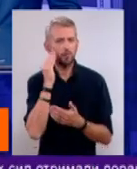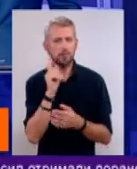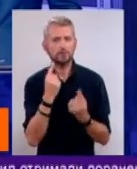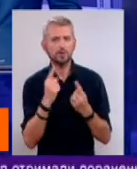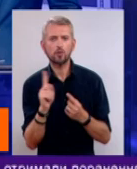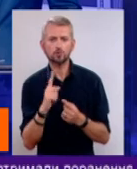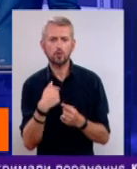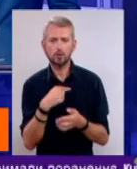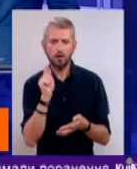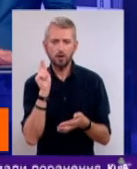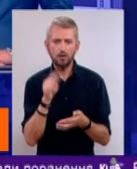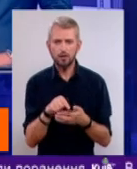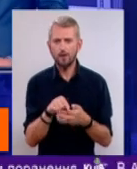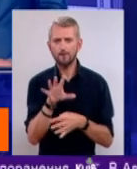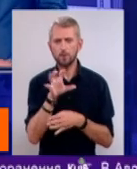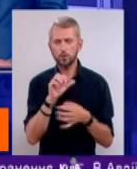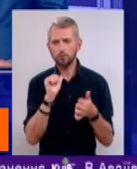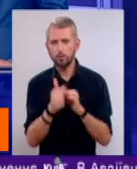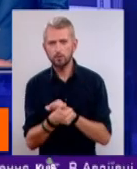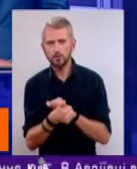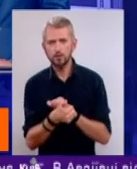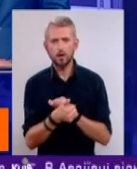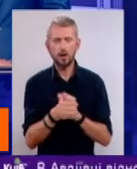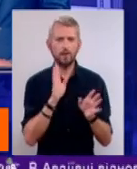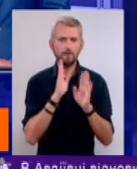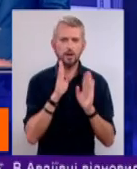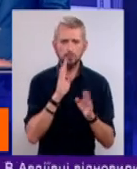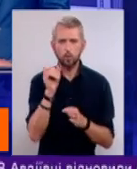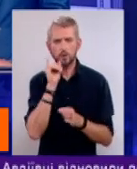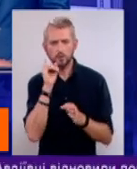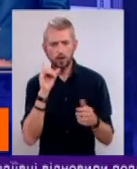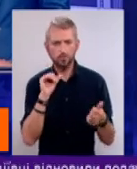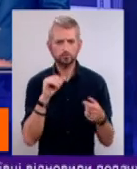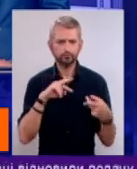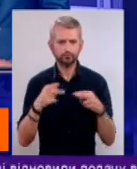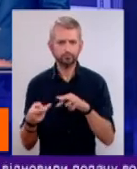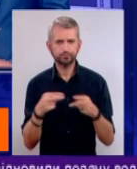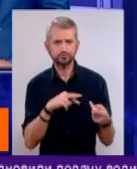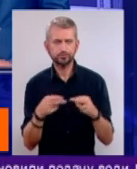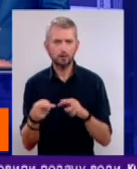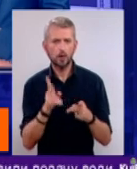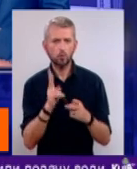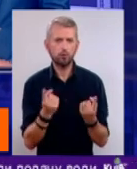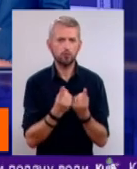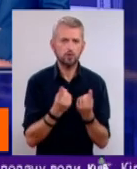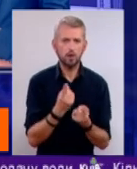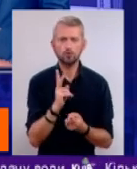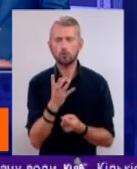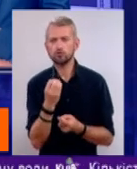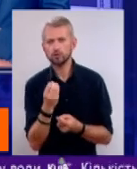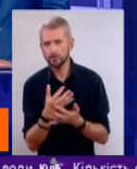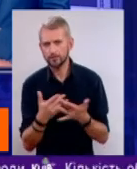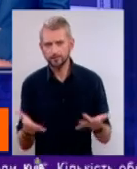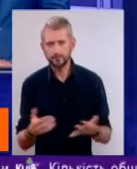можу класнути, поміняти картинку, поміняти з інсграм на фейсбук, фейсбук поміняти на хтось в однокласниках, хтось ще десь і так далі і тому